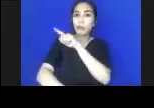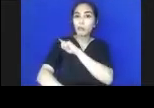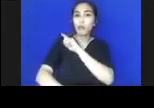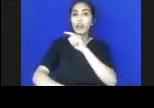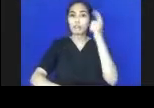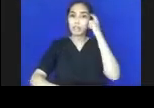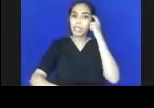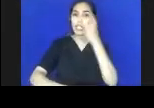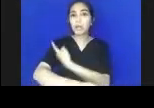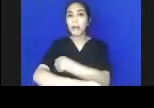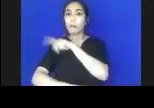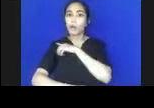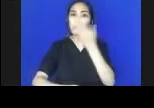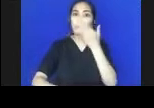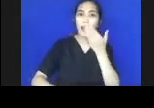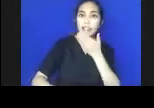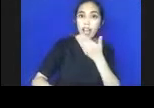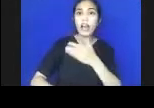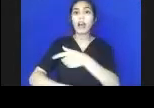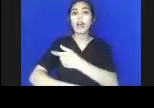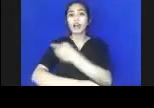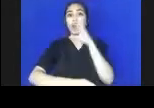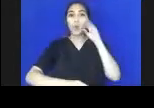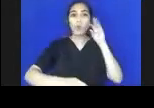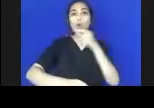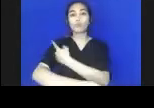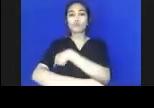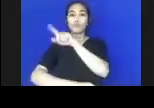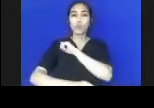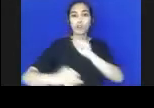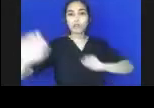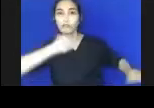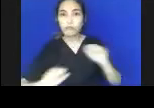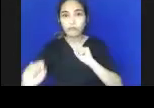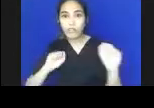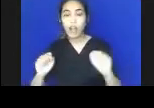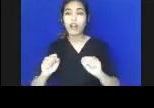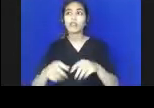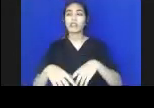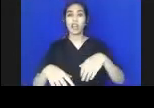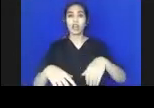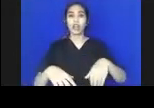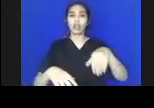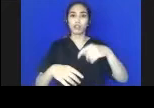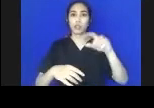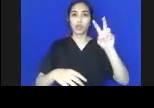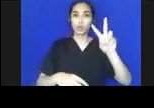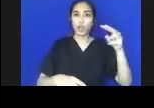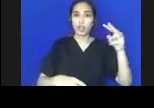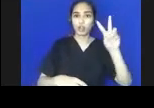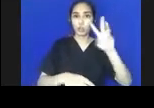basah. Nah, pada usia yang lebih tinggi, 3 sampai 5 tahun, kemampuan motorik ini makin kuat, makin aktif anak,